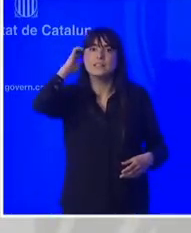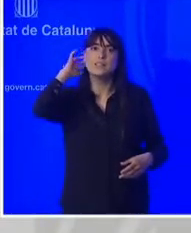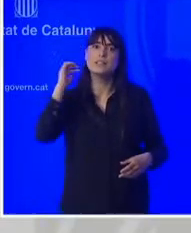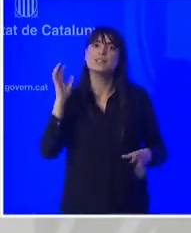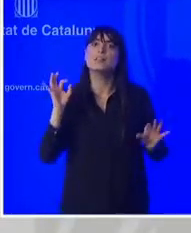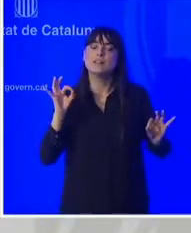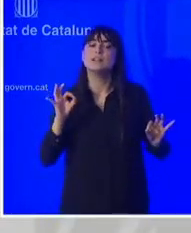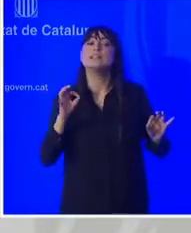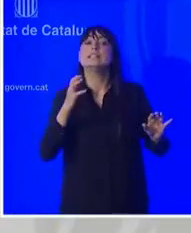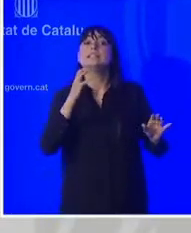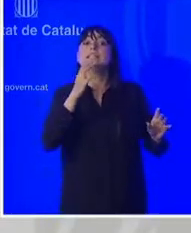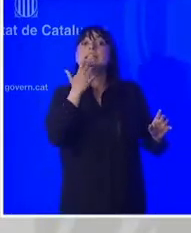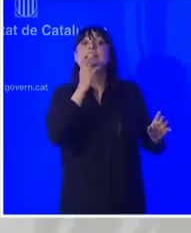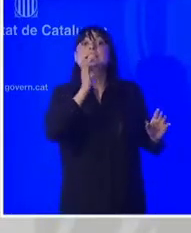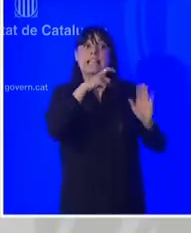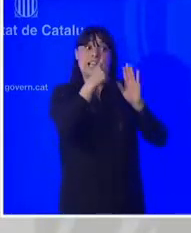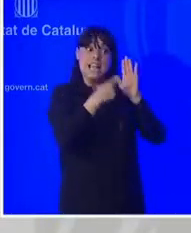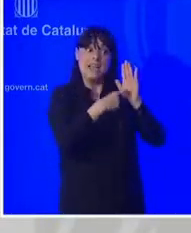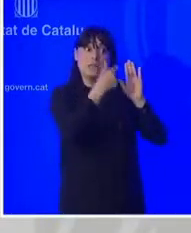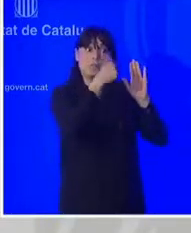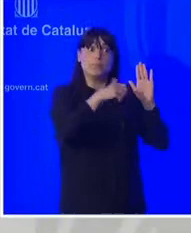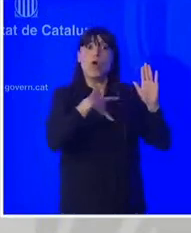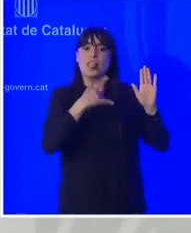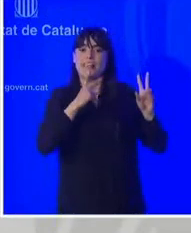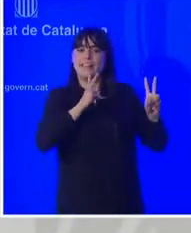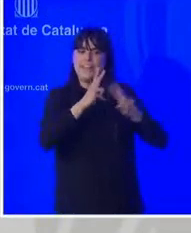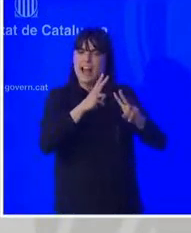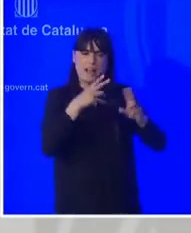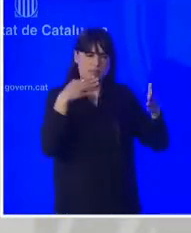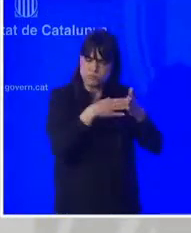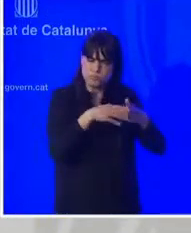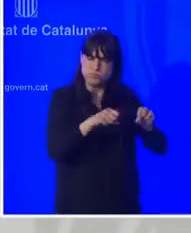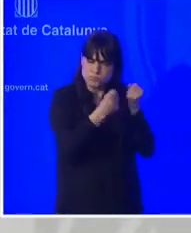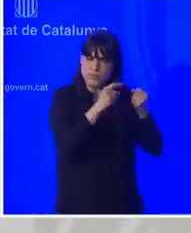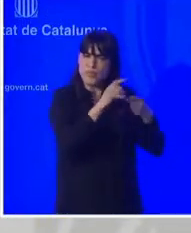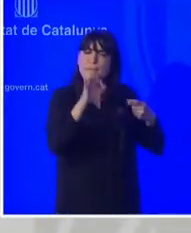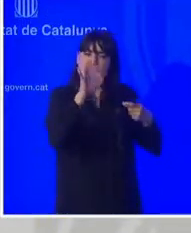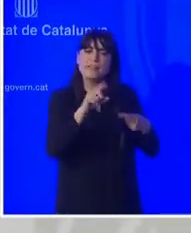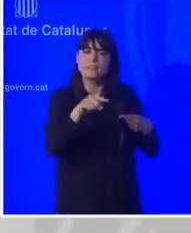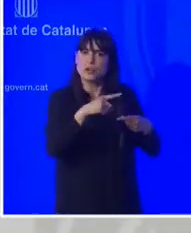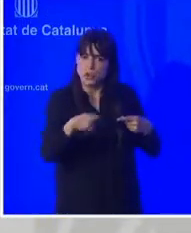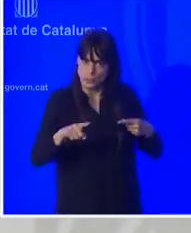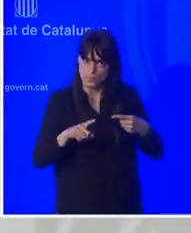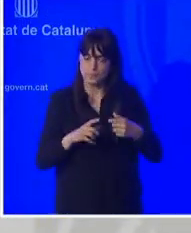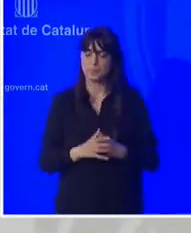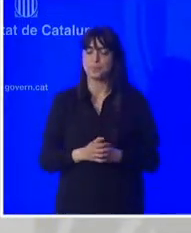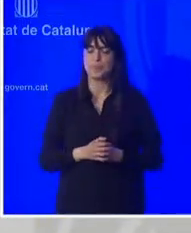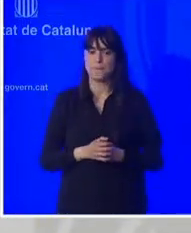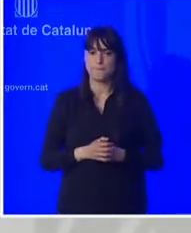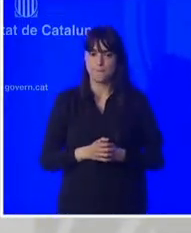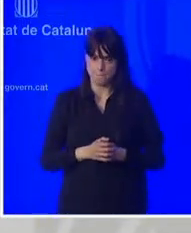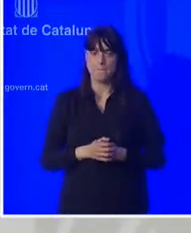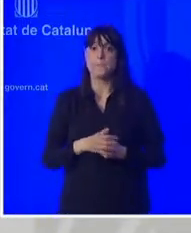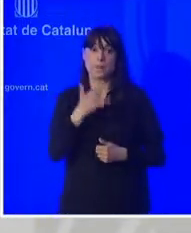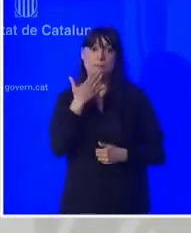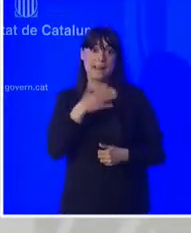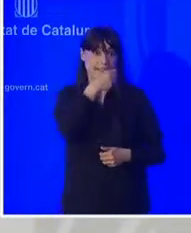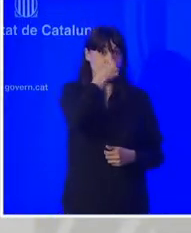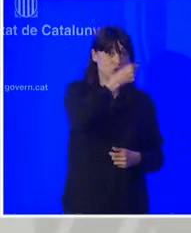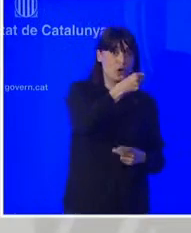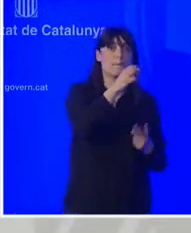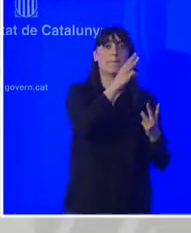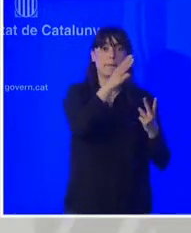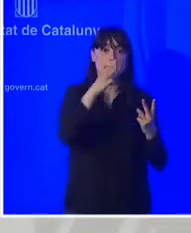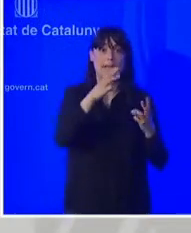és possible que hi hagi diàleg això per un costat i per un altre també sobre aquest tema sembla que PSOE PP i Vox